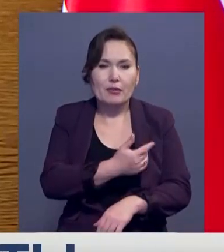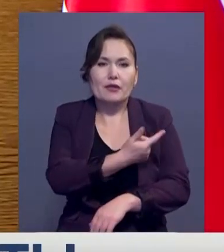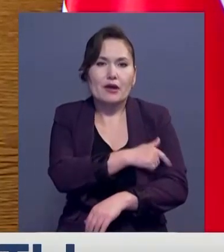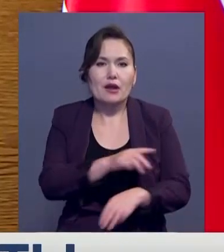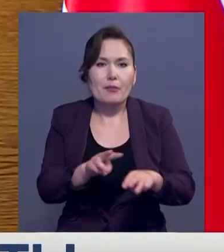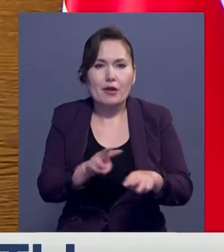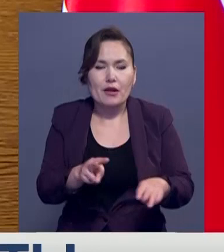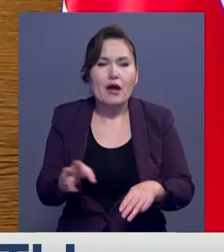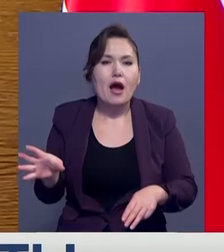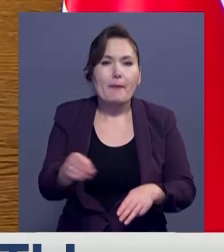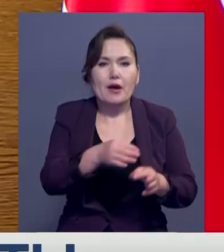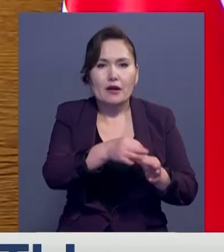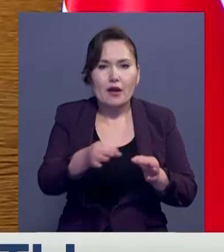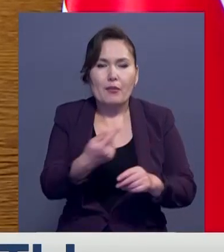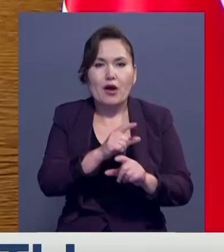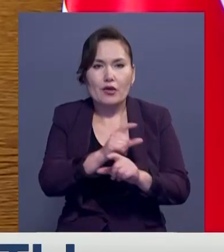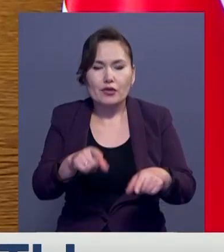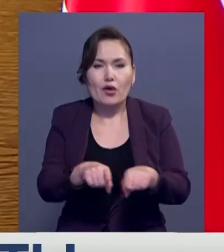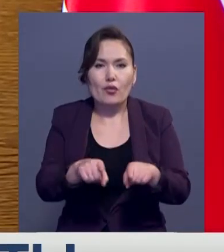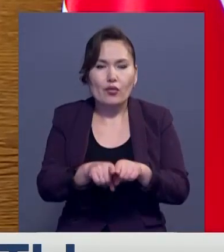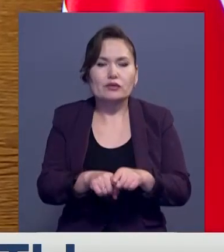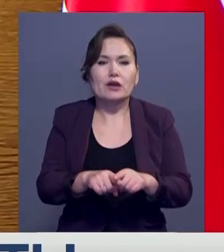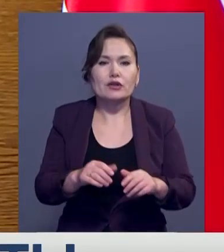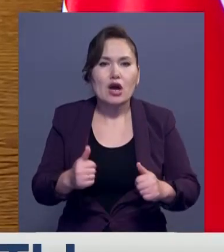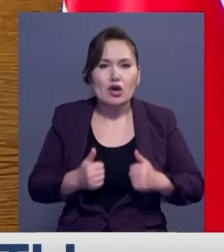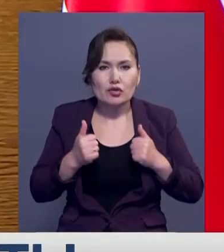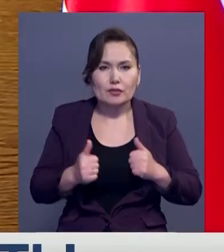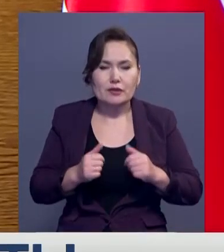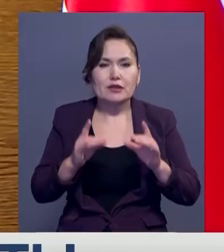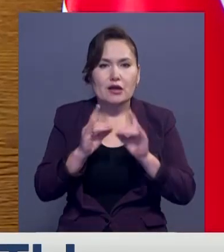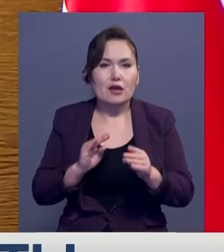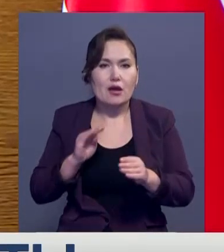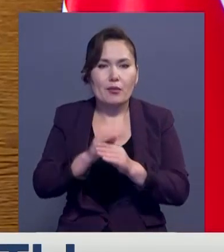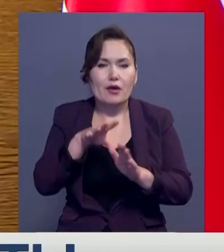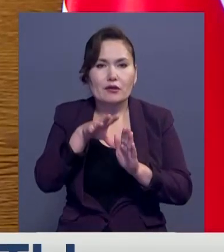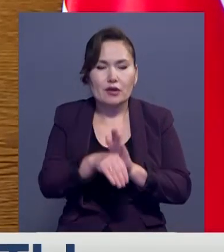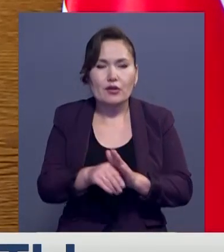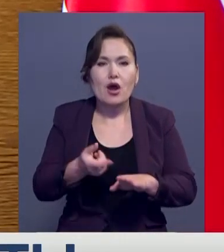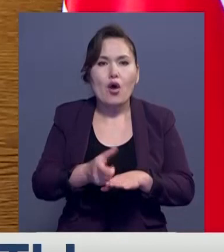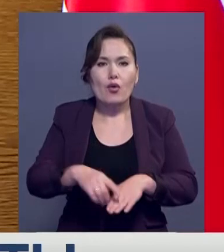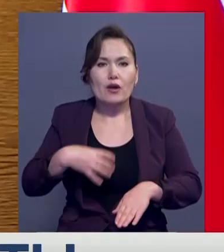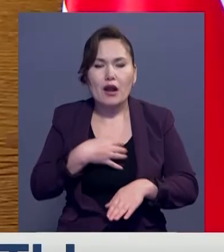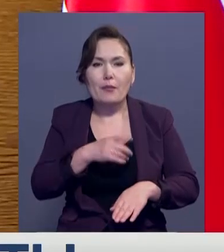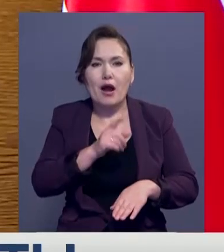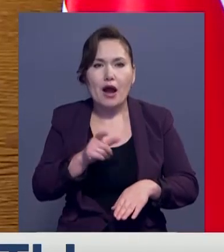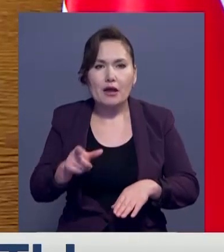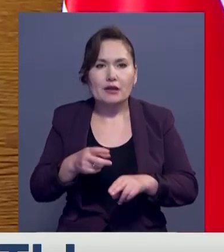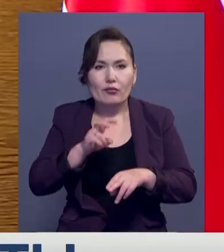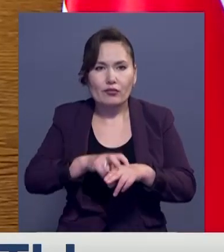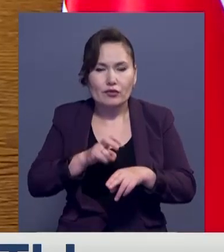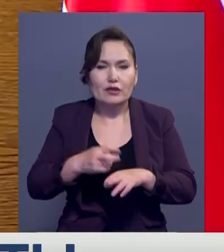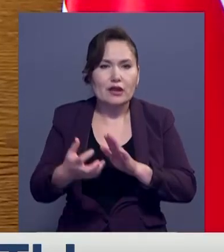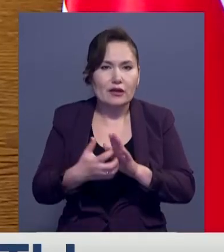министерлігі елдегі басқа да ем қаналарды осы тізімге қосуға тұрсып жатыр. Бірақ ең маңызды мәселе адам ресурсы болып тұр.